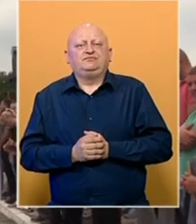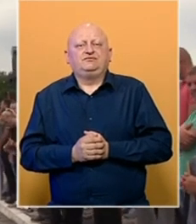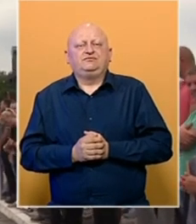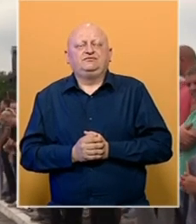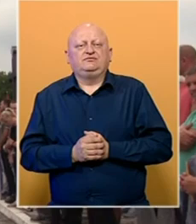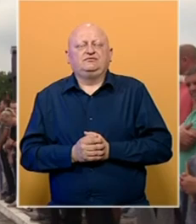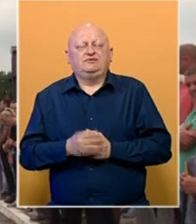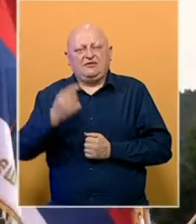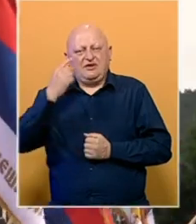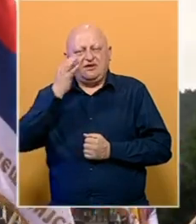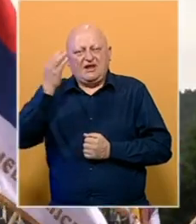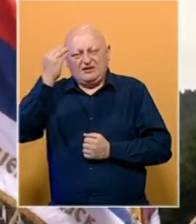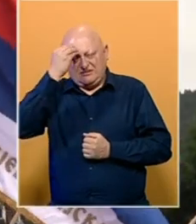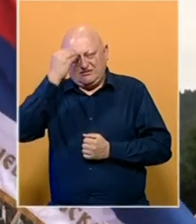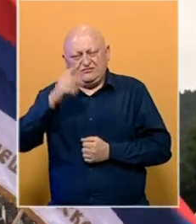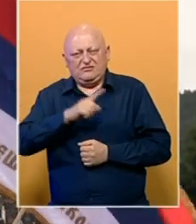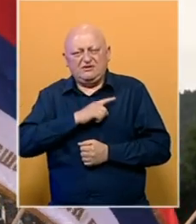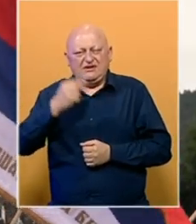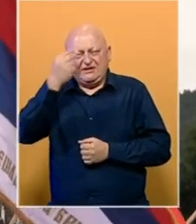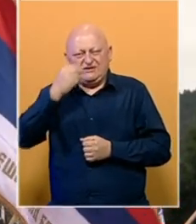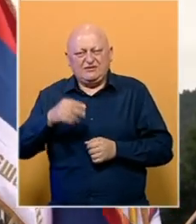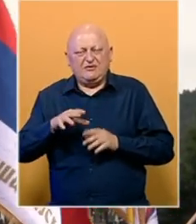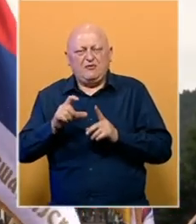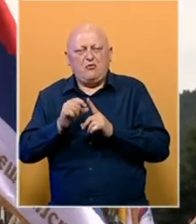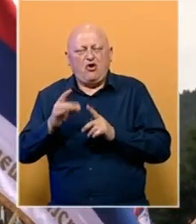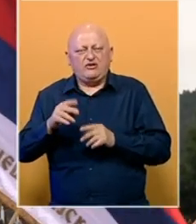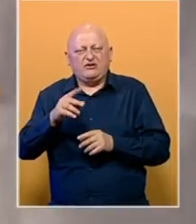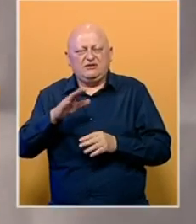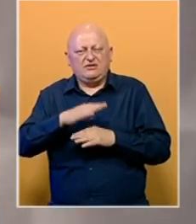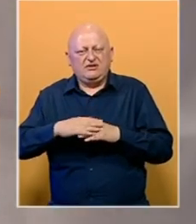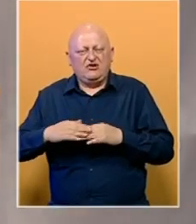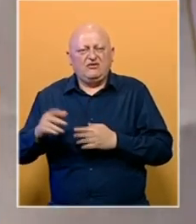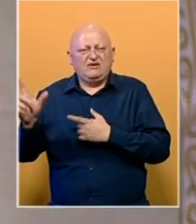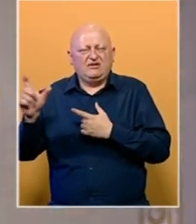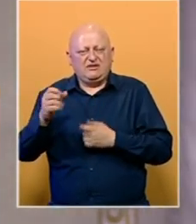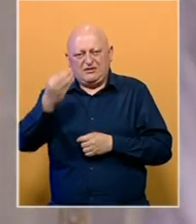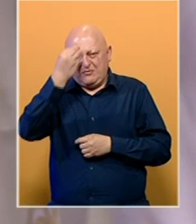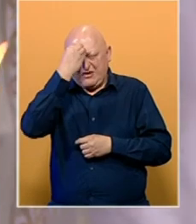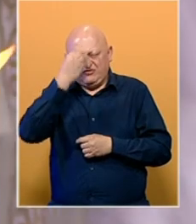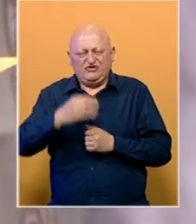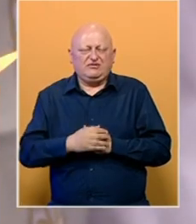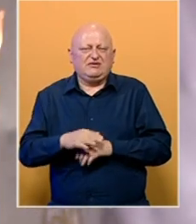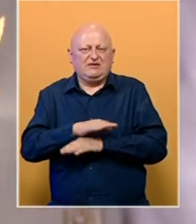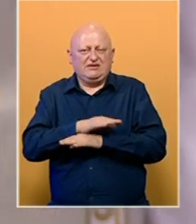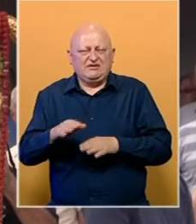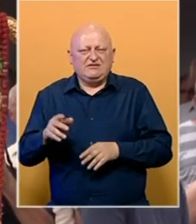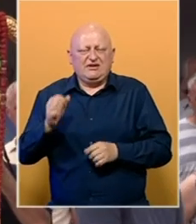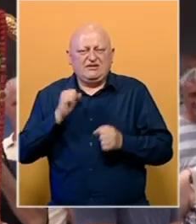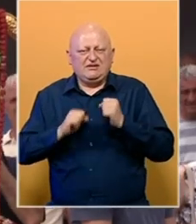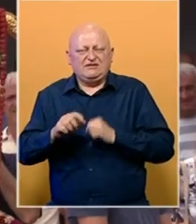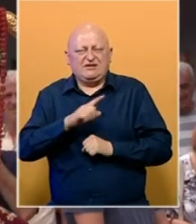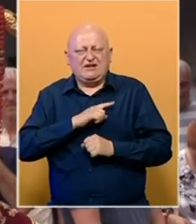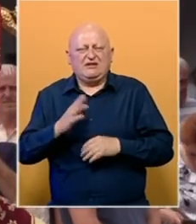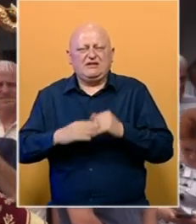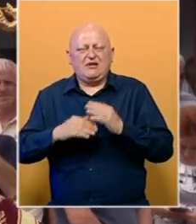Dan sjećanja na stradale srbe u Podrinju ima za cilj njegovanje tradicije pamćenja. Za sve postradale će uskoro